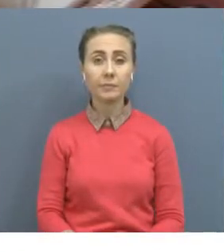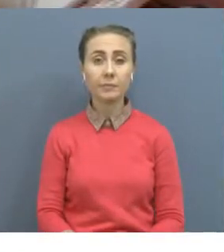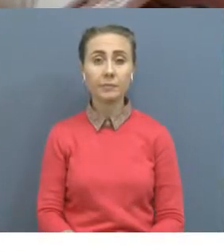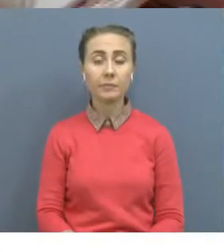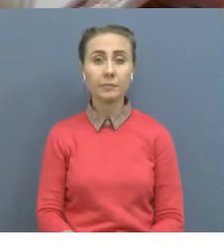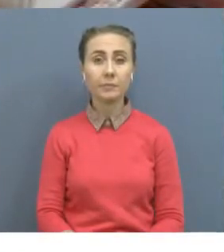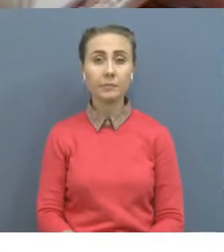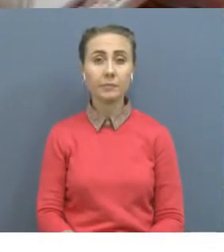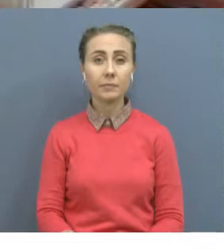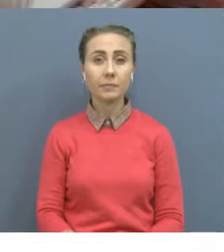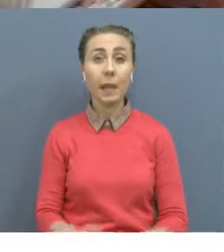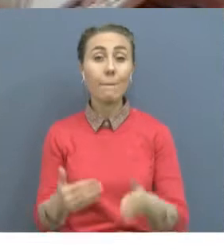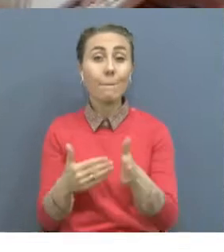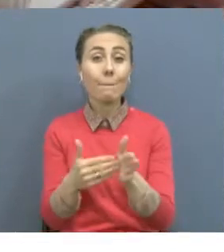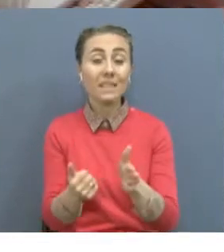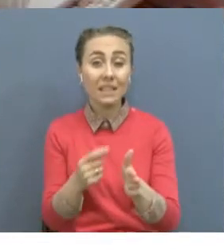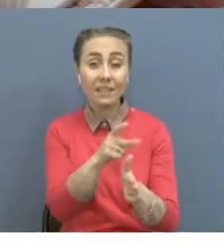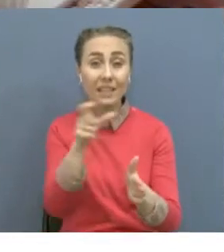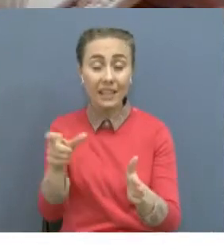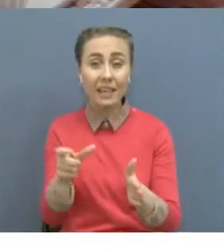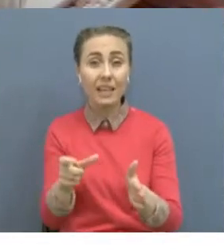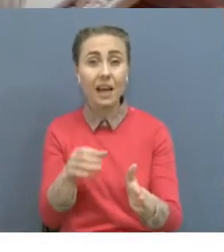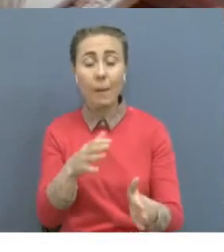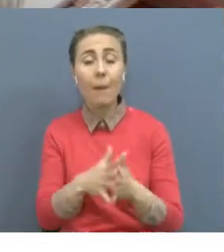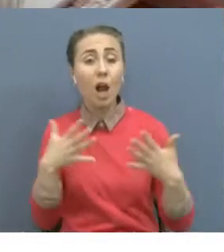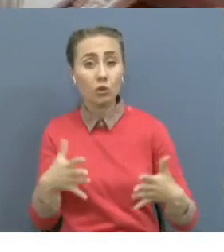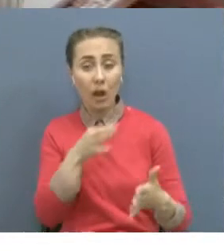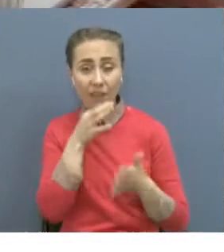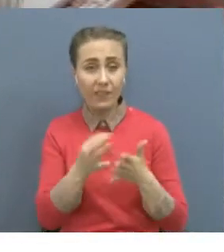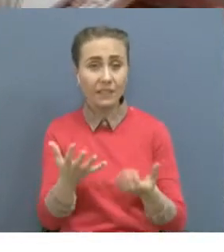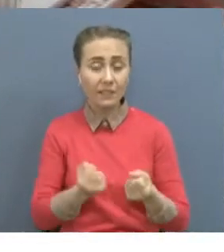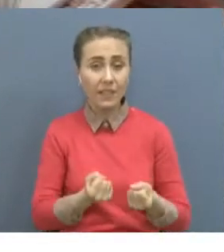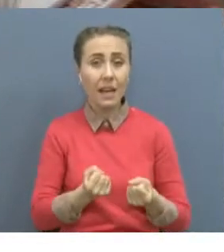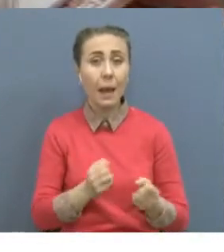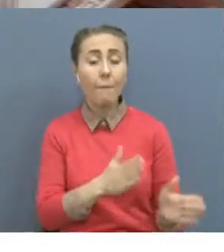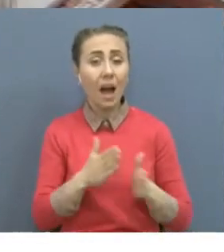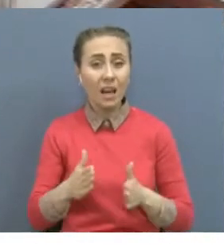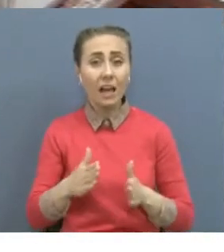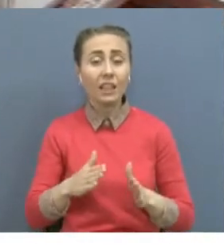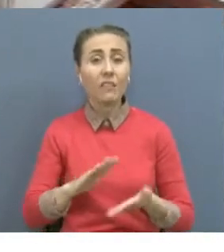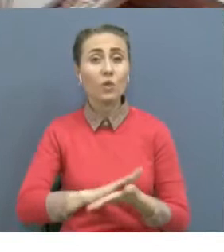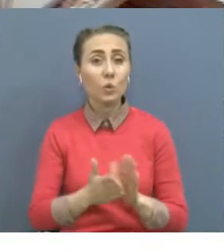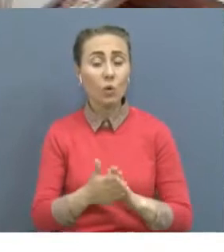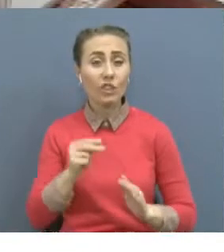Төтенше жағдайда тәртіпті бұзудың аудыналу өсіне әскери міндеттілер үлген жауап кешілікпен қатысты. Олар тәуелік бойы жұмыс істеді.